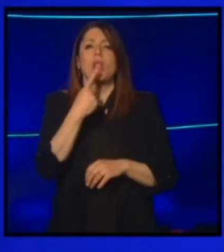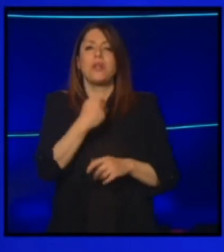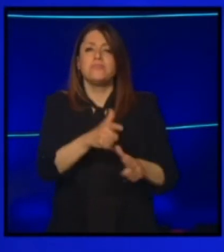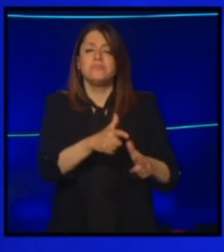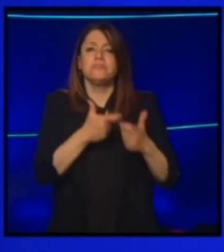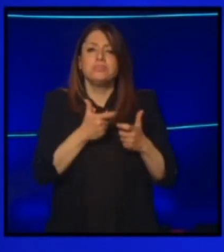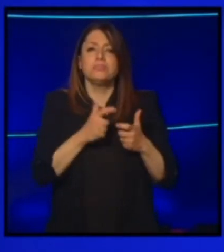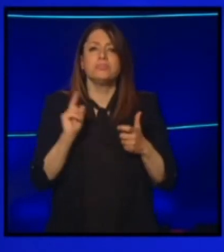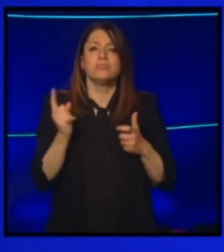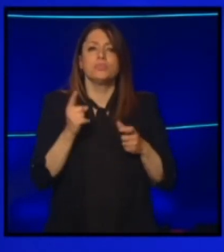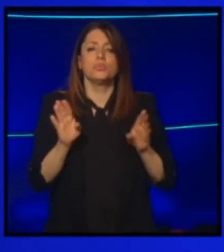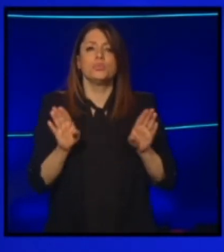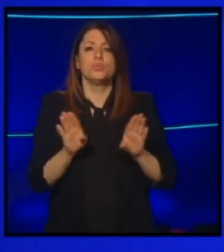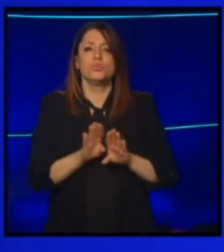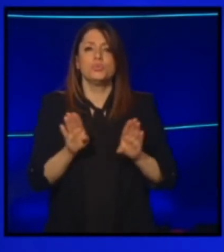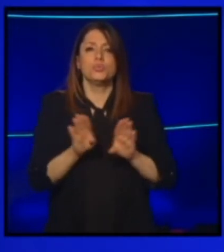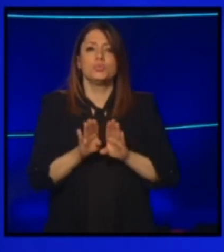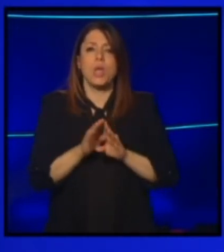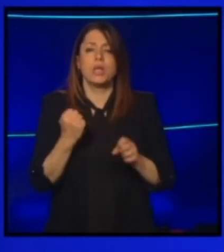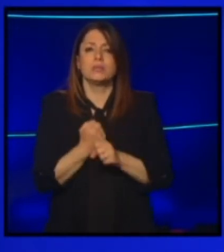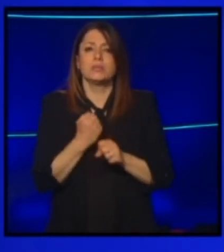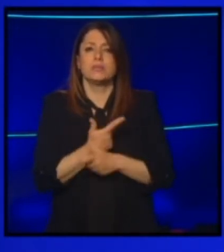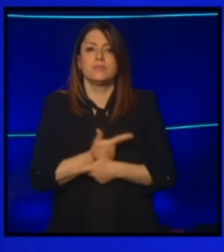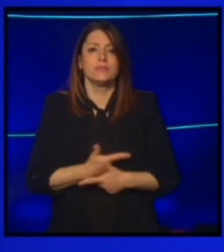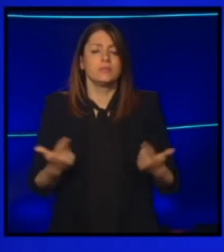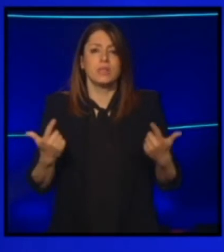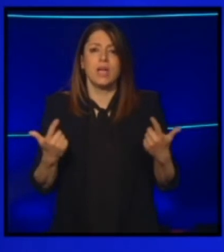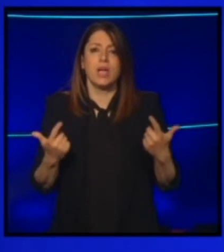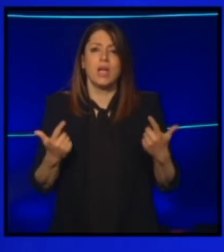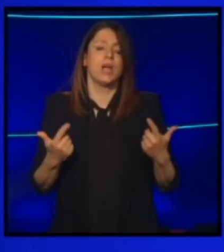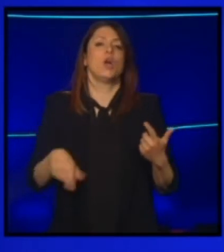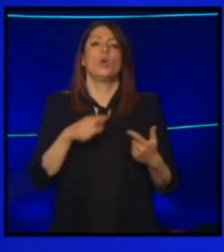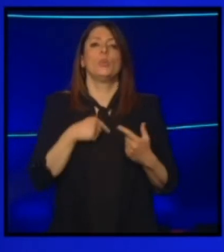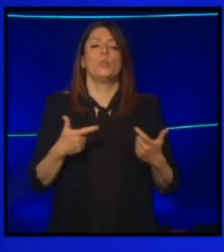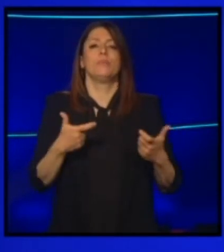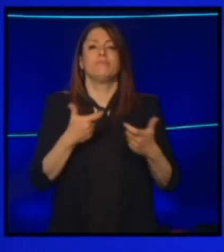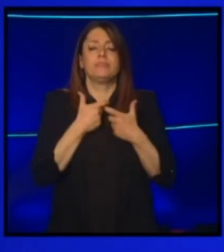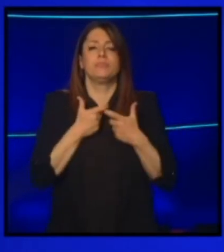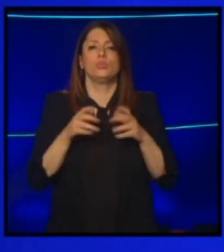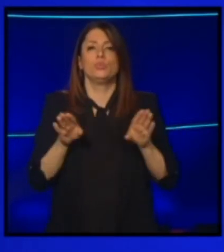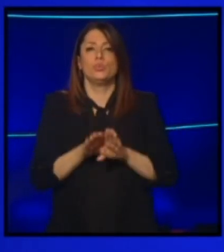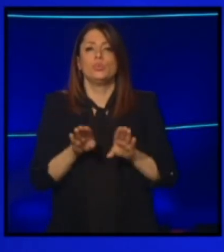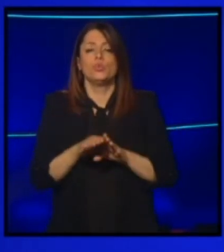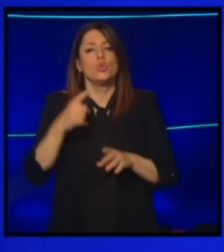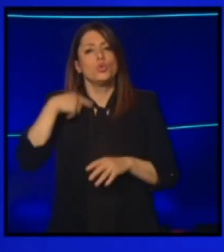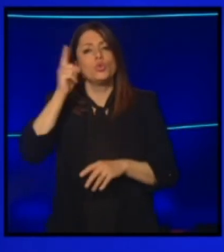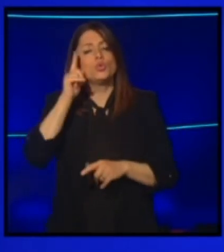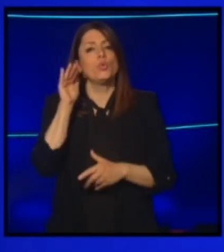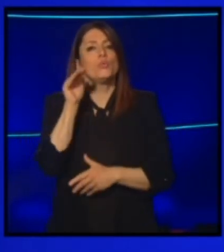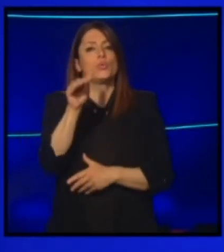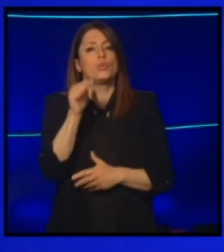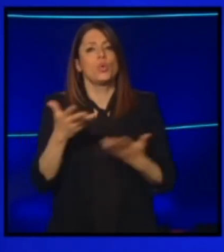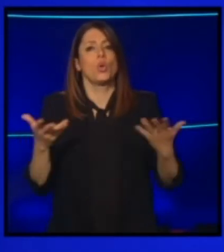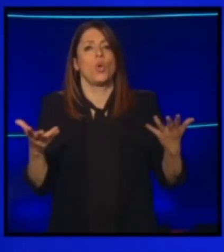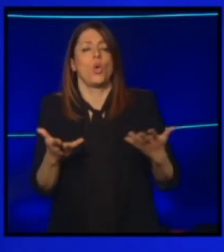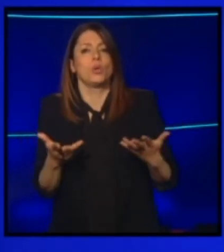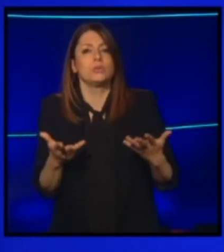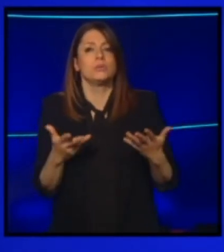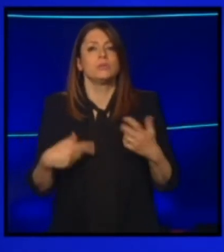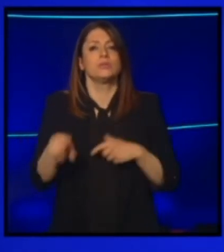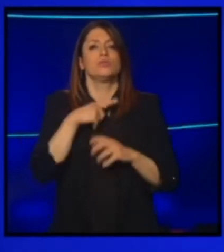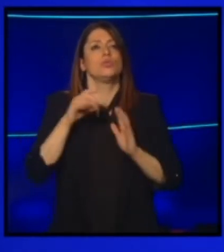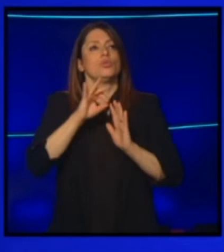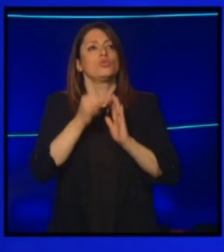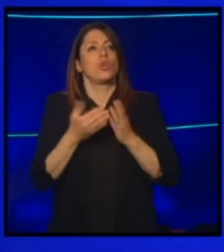chiudere le nostre attività. Chiudendo le nostre attività e non sapendo quale sarà il nostro futuro e quale sarà la data della